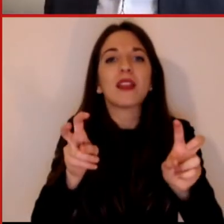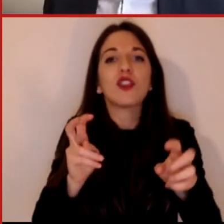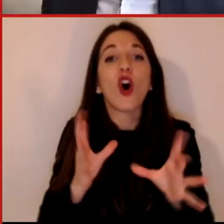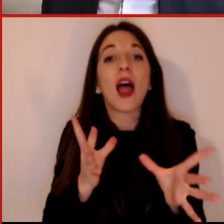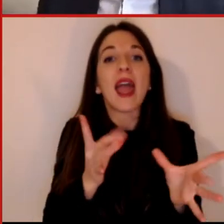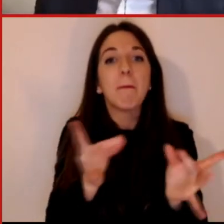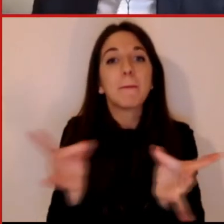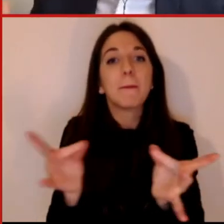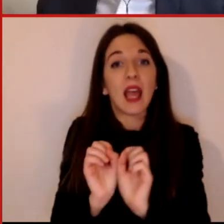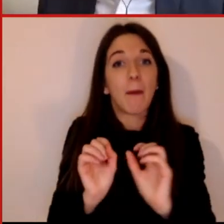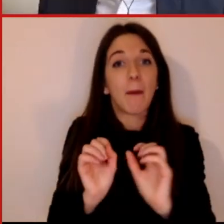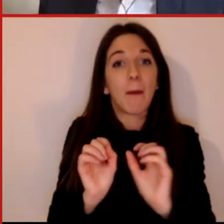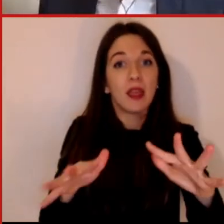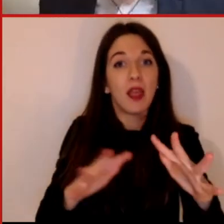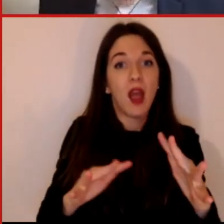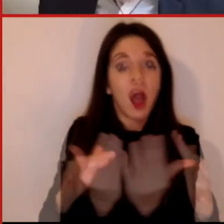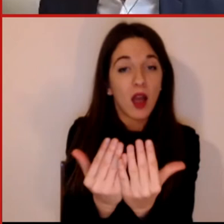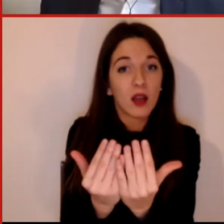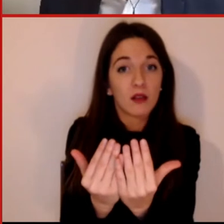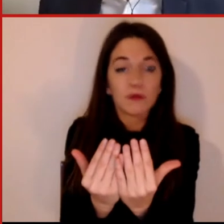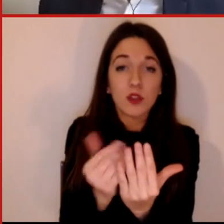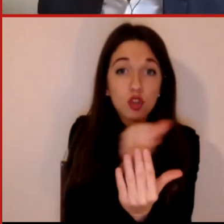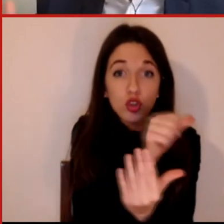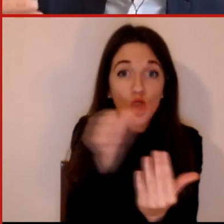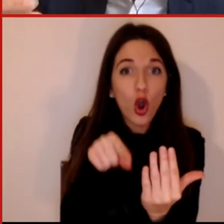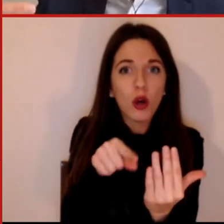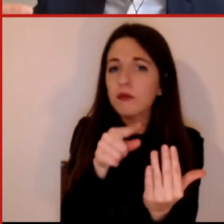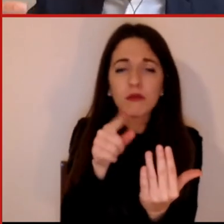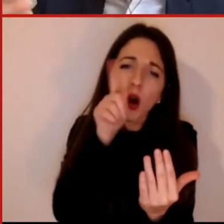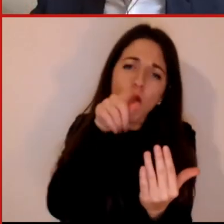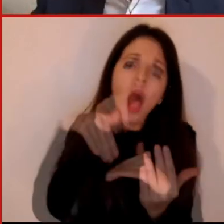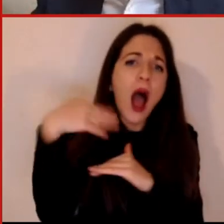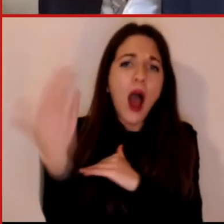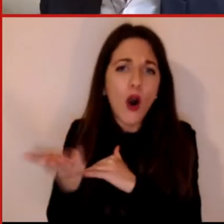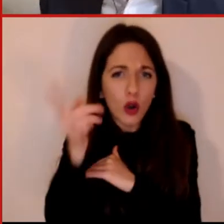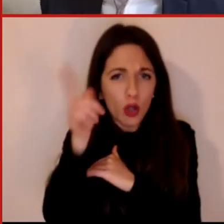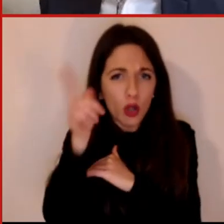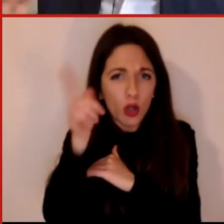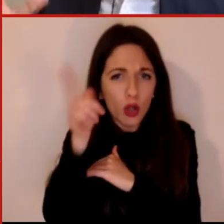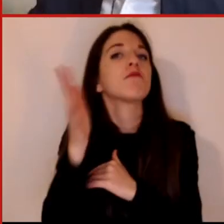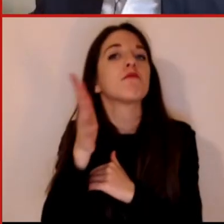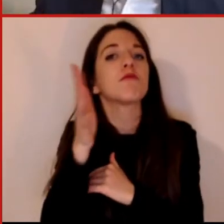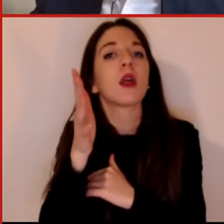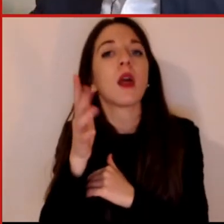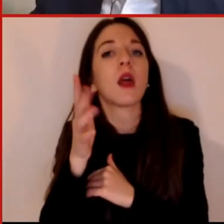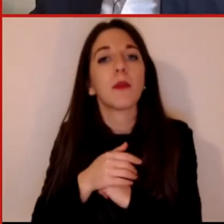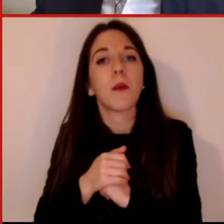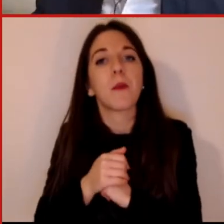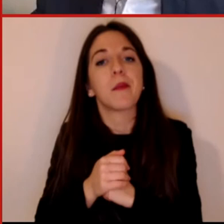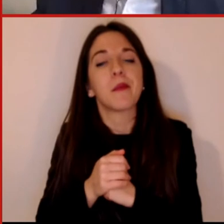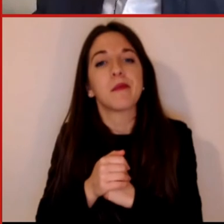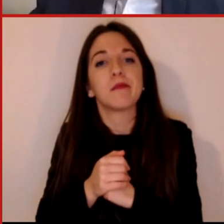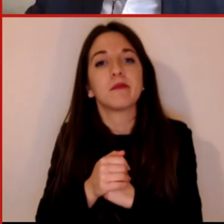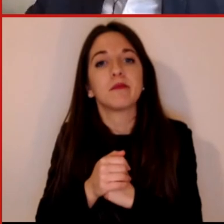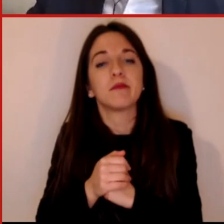il mondo, la realtà quotidiana, cioè i dati che noi usiamo ad esempio per prevedere e per dare